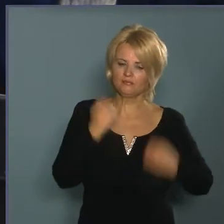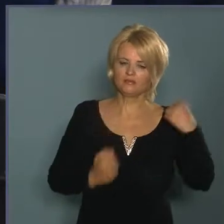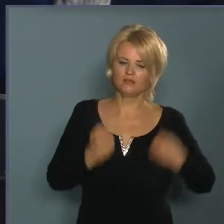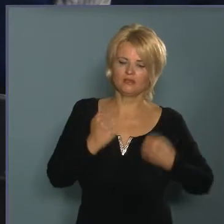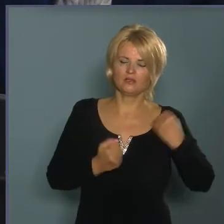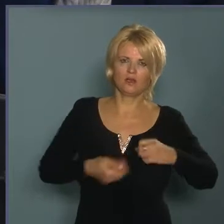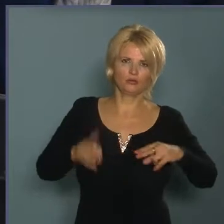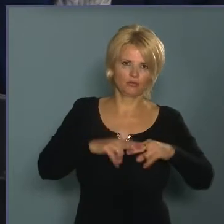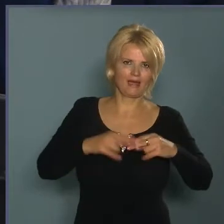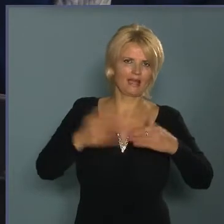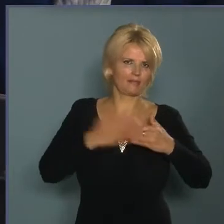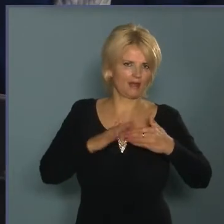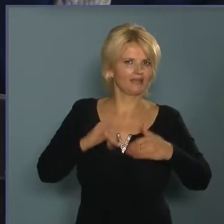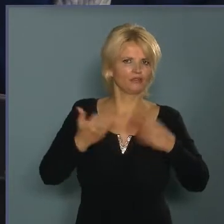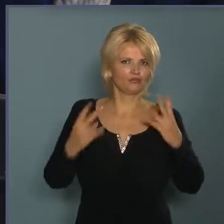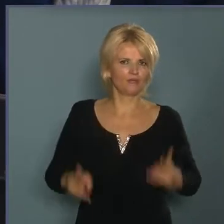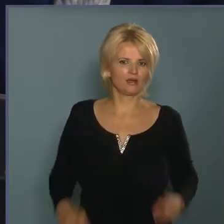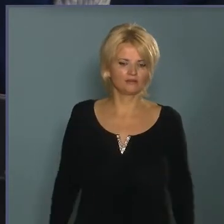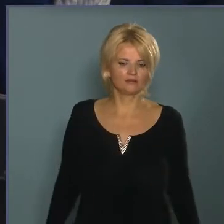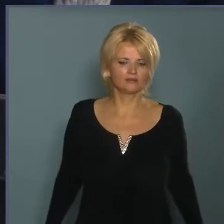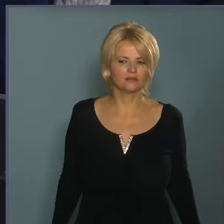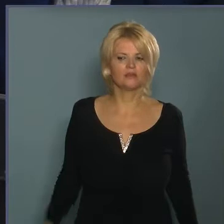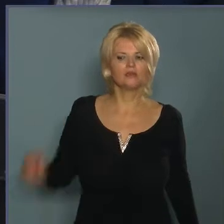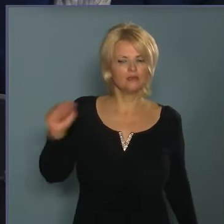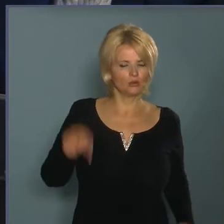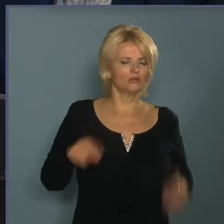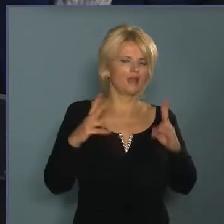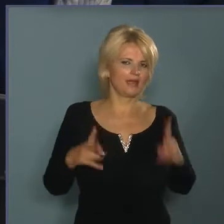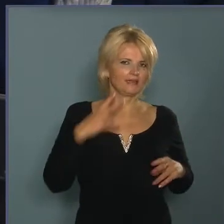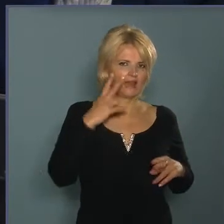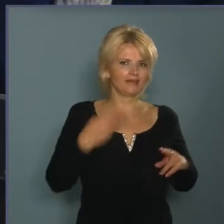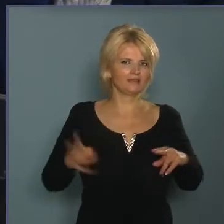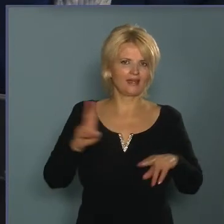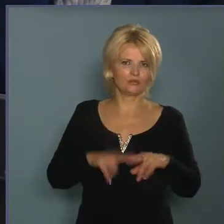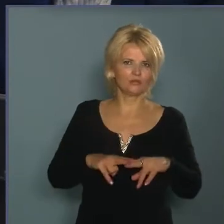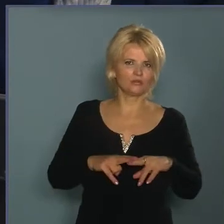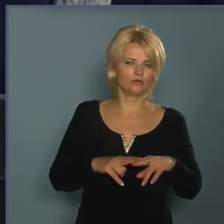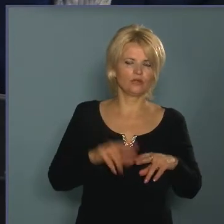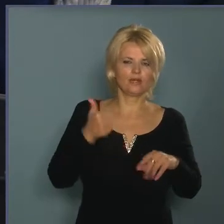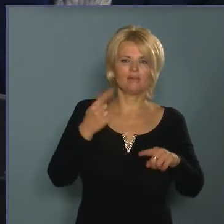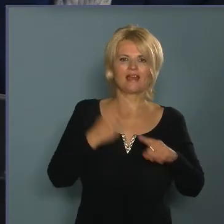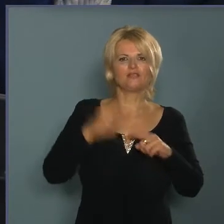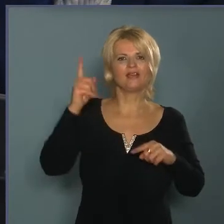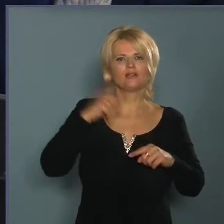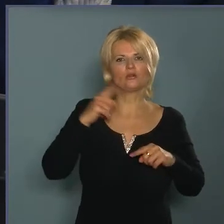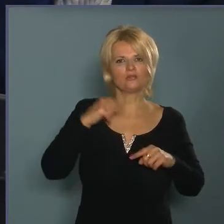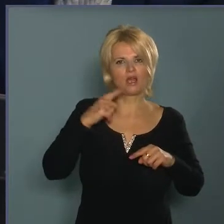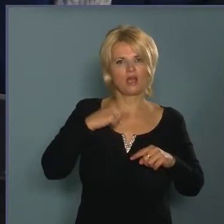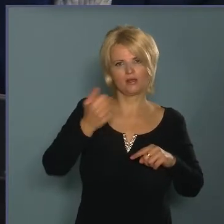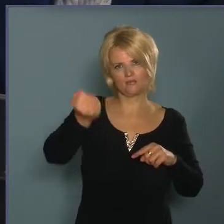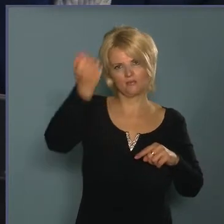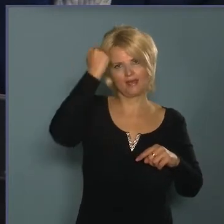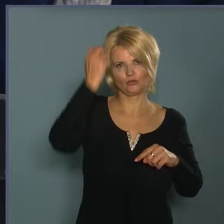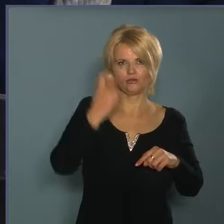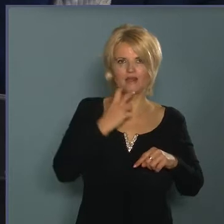autópályák mellett találhatóak. Ott találkozunk velük leggyakrabban. Másfél tannás betonelemek. Nem